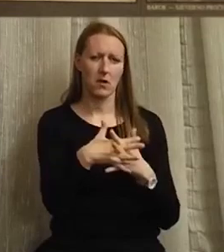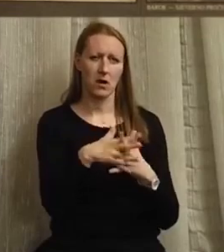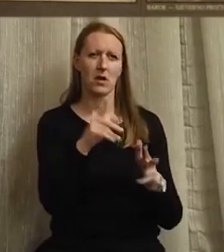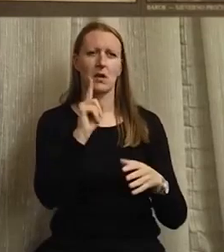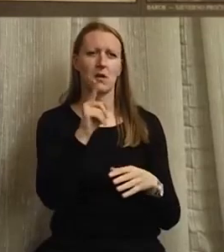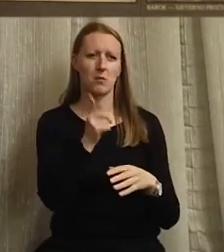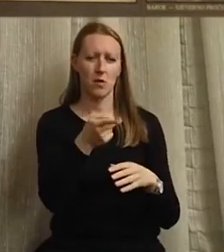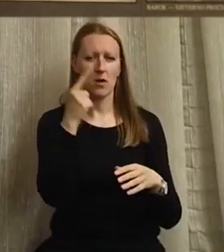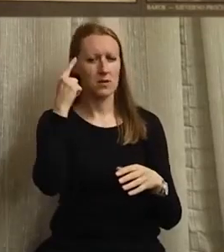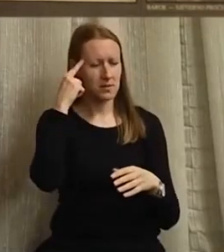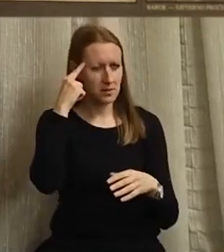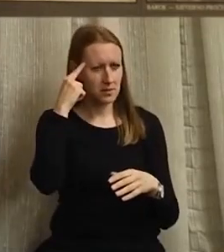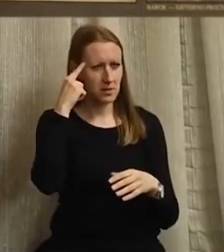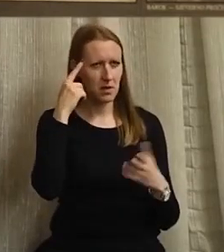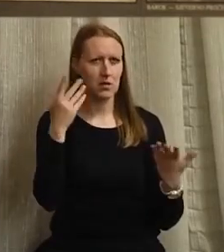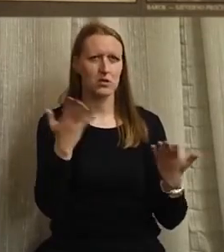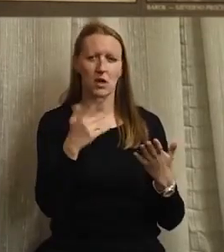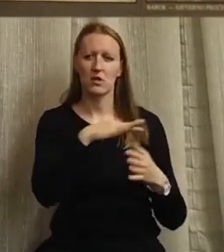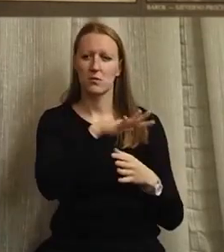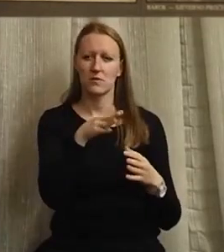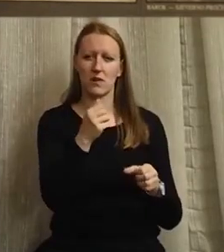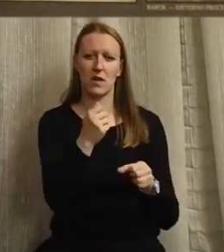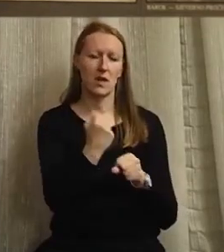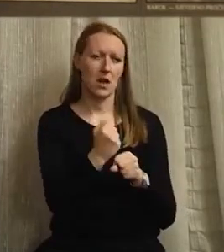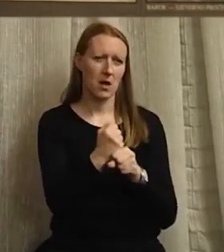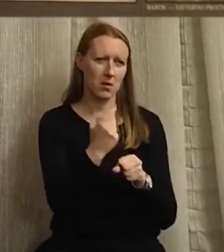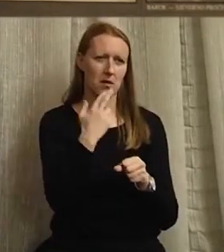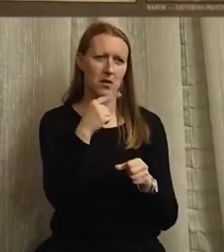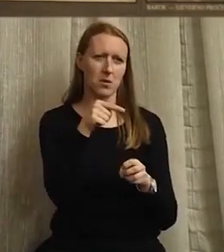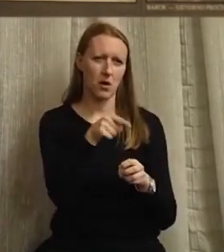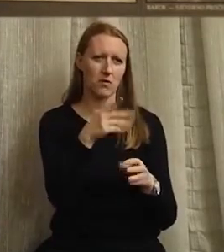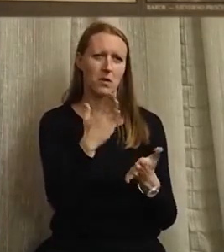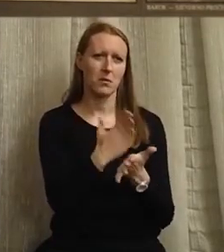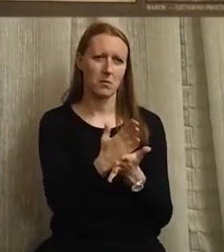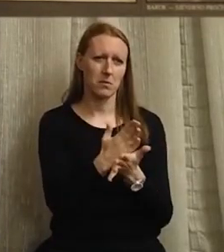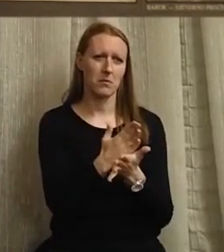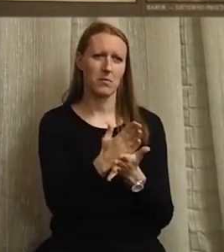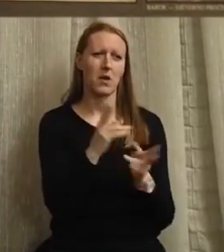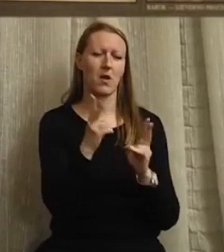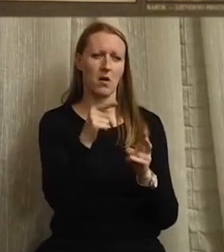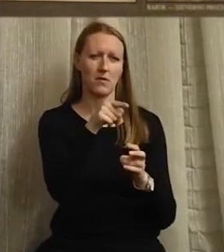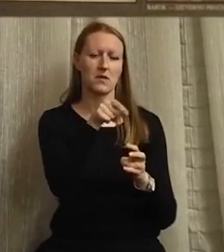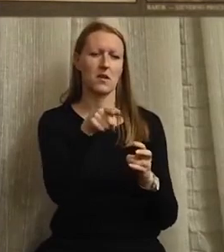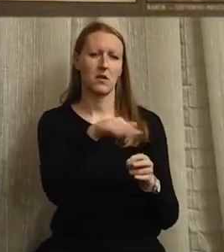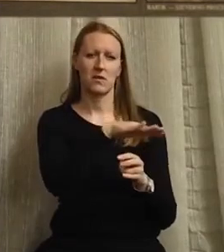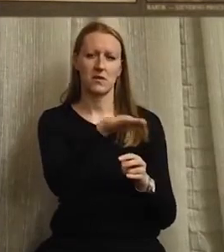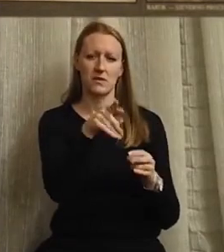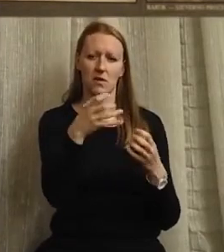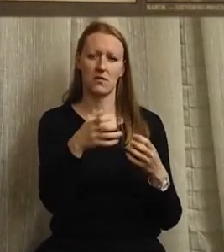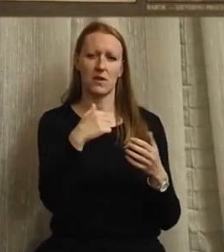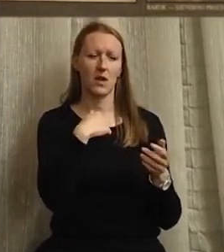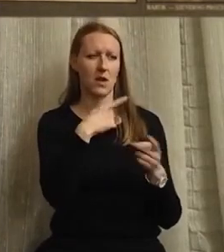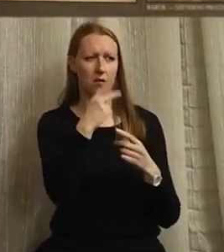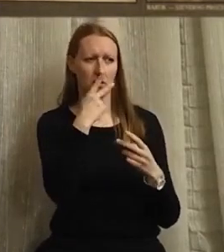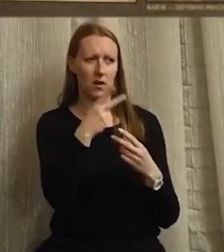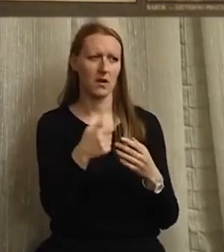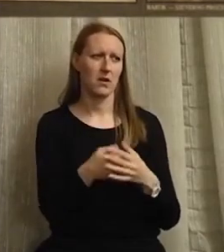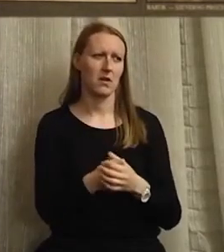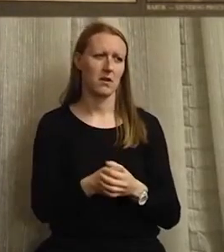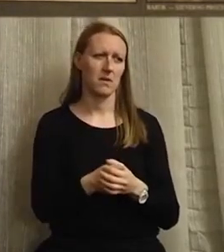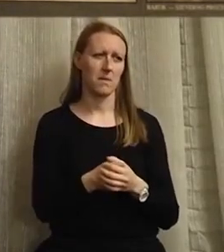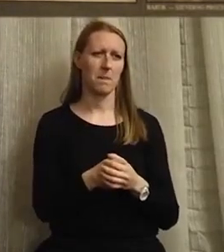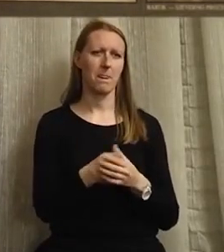I mora se znati šta smo sve napravili da bi ovde bilo na način kako vi sad ovde se usjedite i jedan drugog natežete.